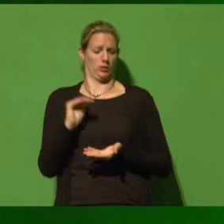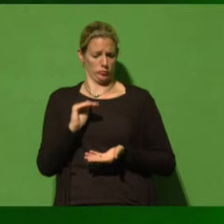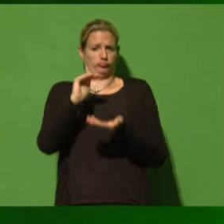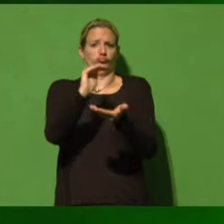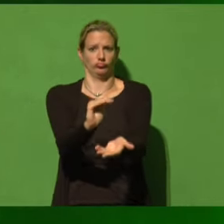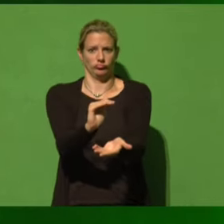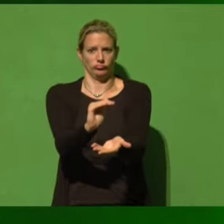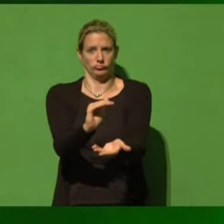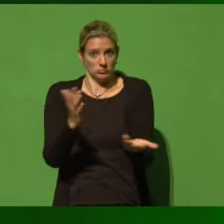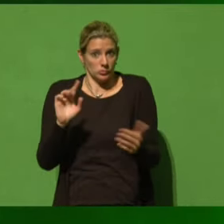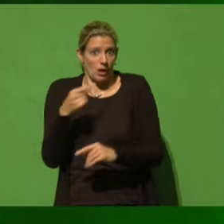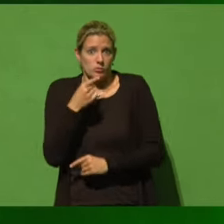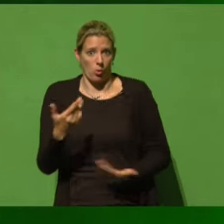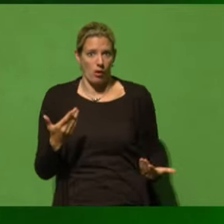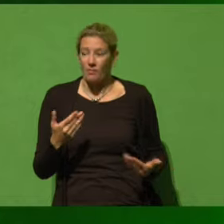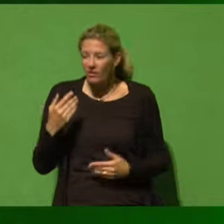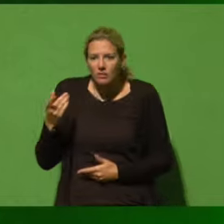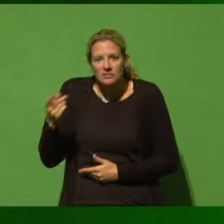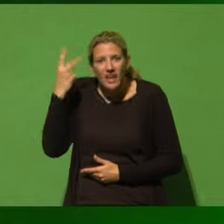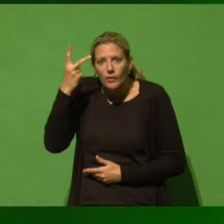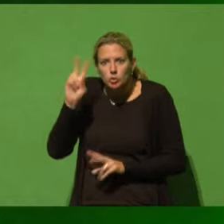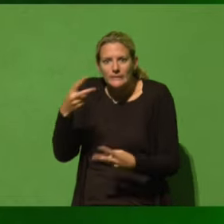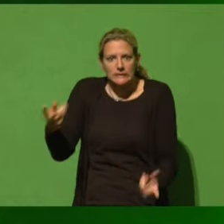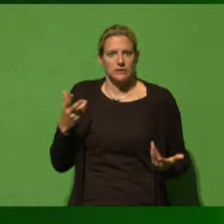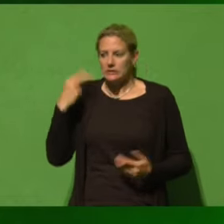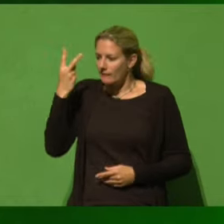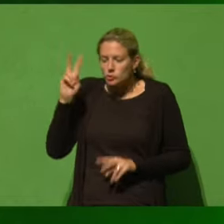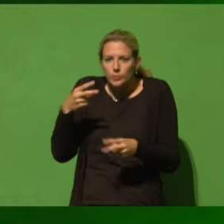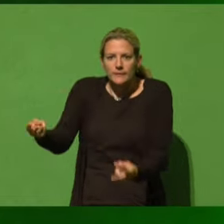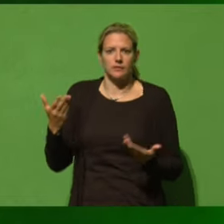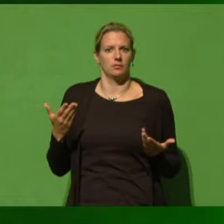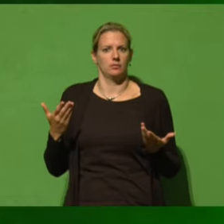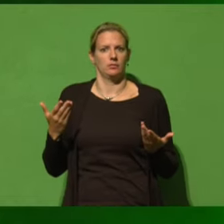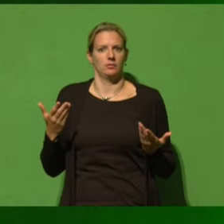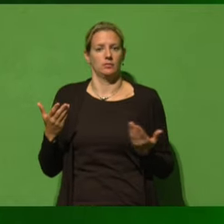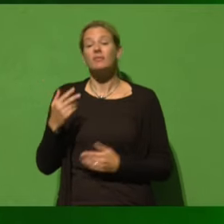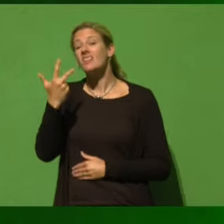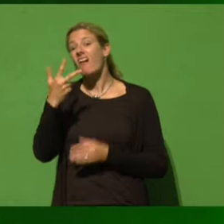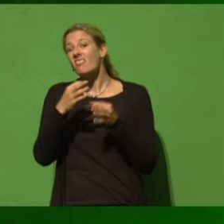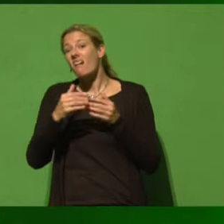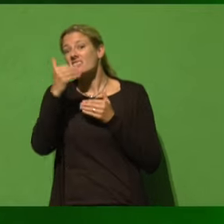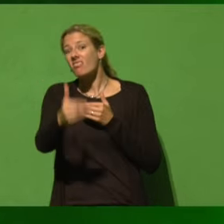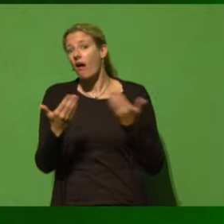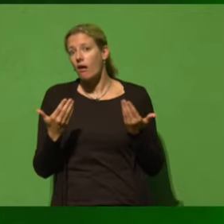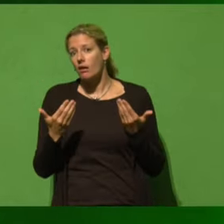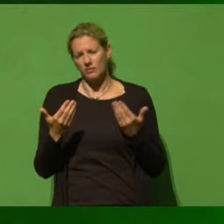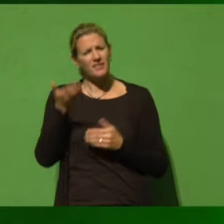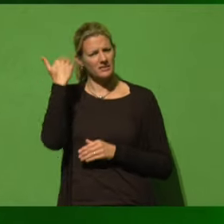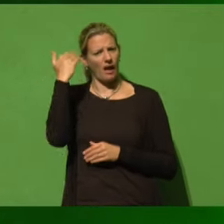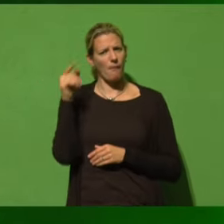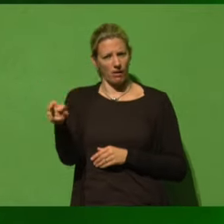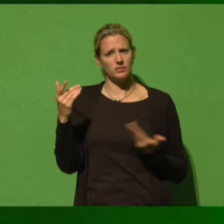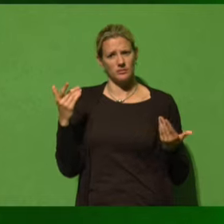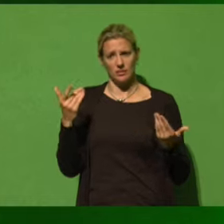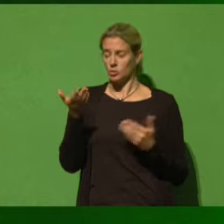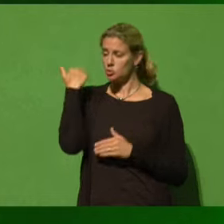Und selbstverständlich war es die Unwahrheit. Selbstverständlich war es die Unwahrheit. Es hat nur drei Tage gedauert. Es war damals, als es gesagt hat,